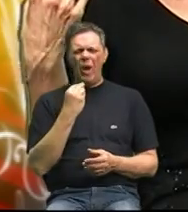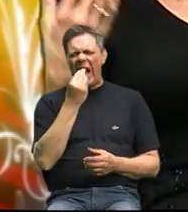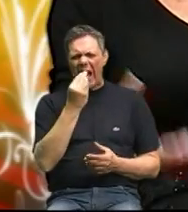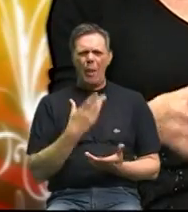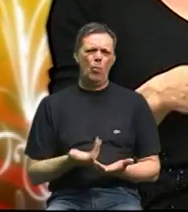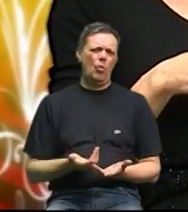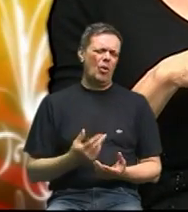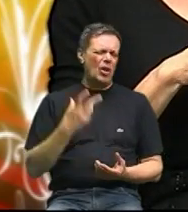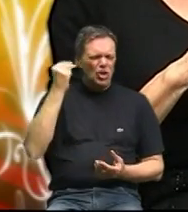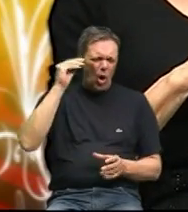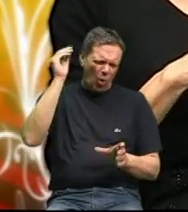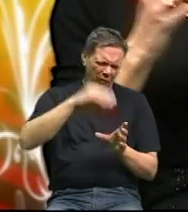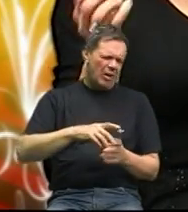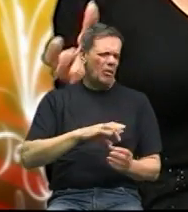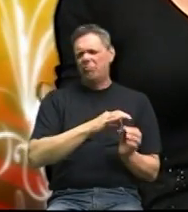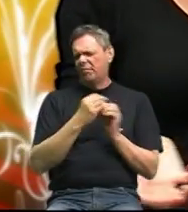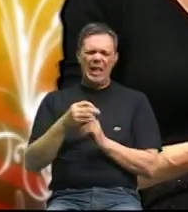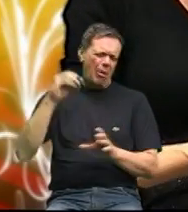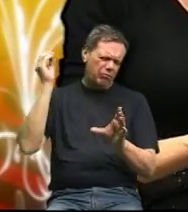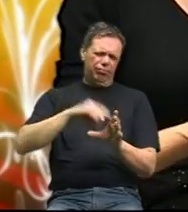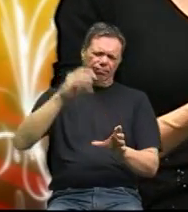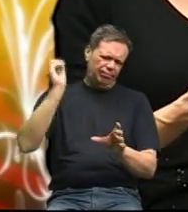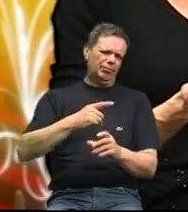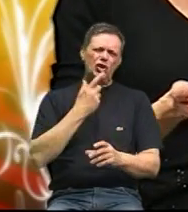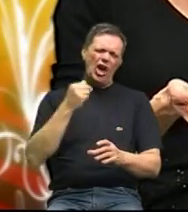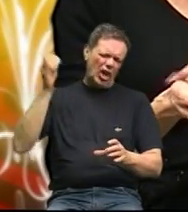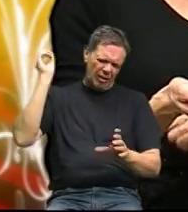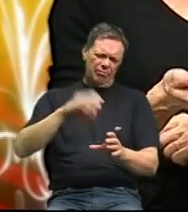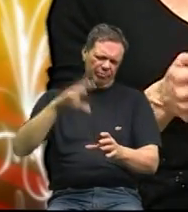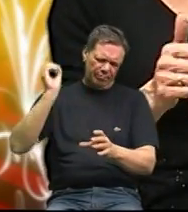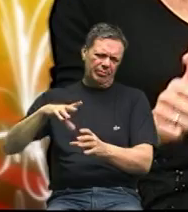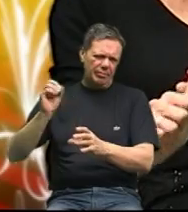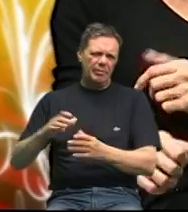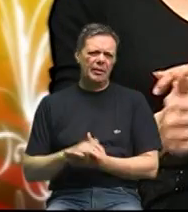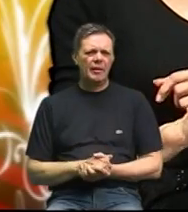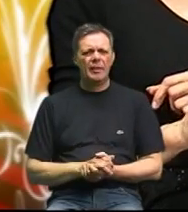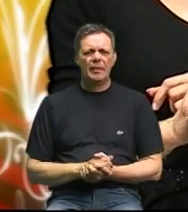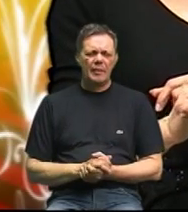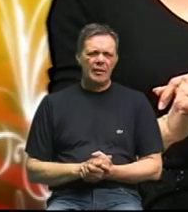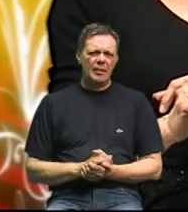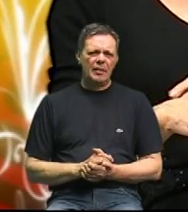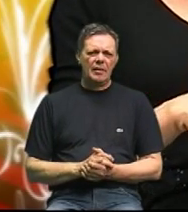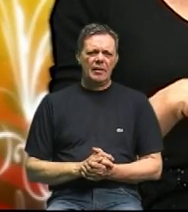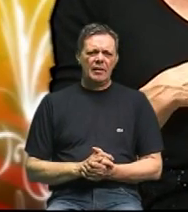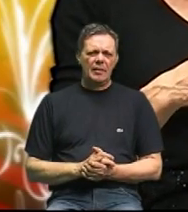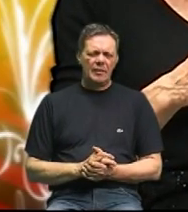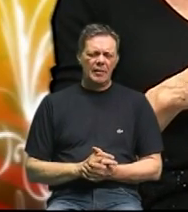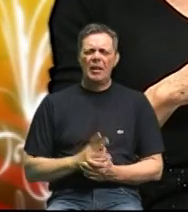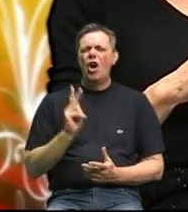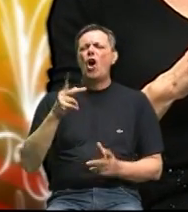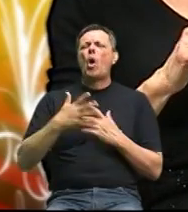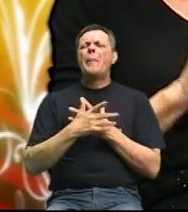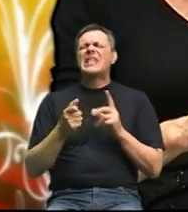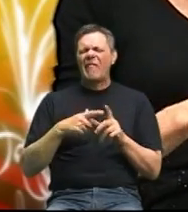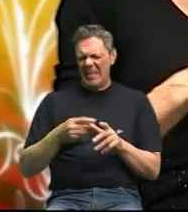sokove u konzervance konzervant jeftini konzervant to je u